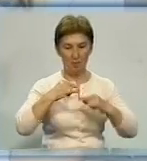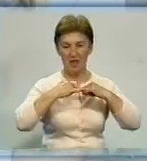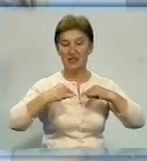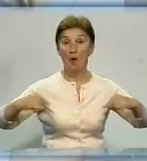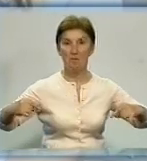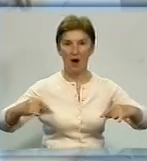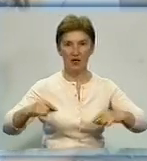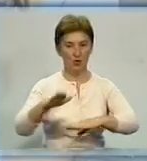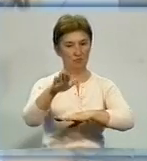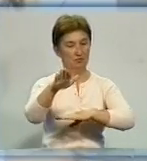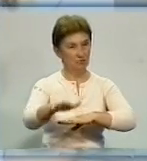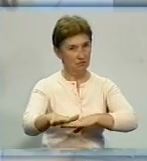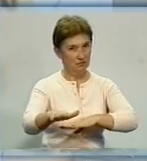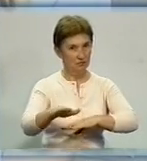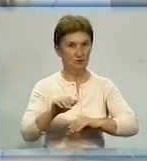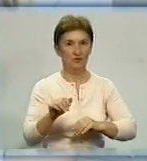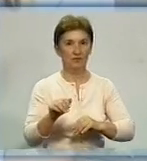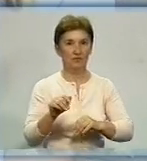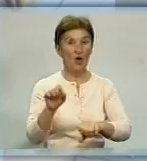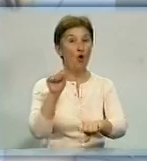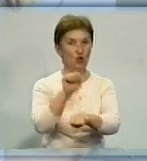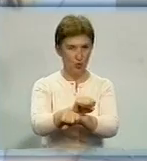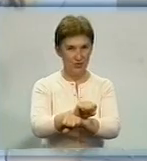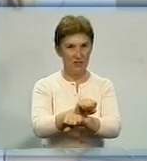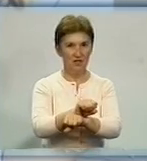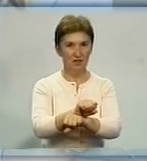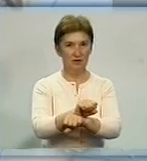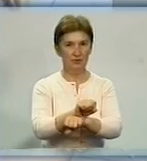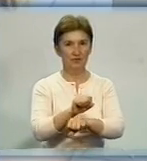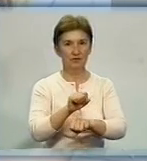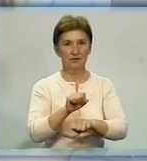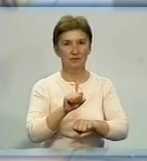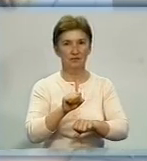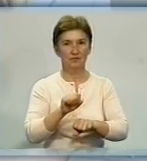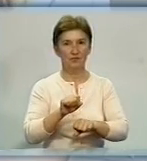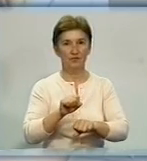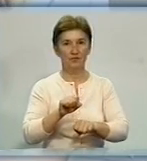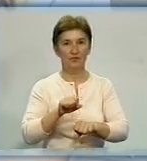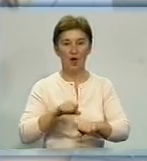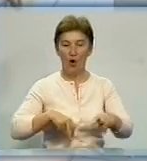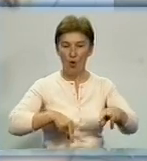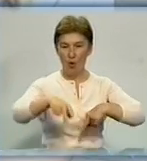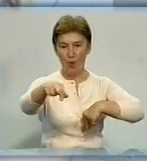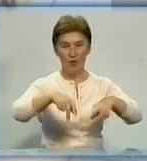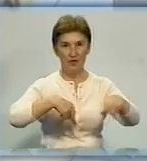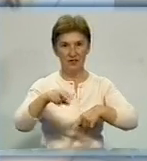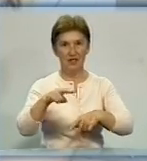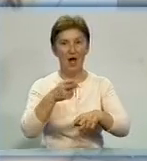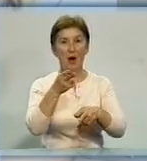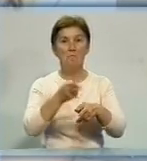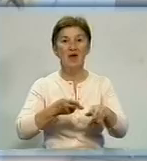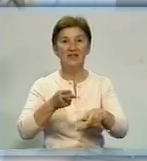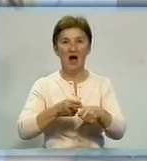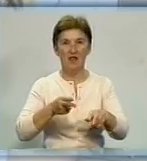Там, де всі віщі лежать, відключити, звісно. Ходили, осматривали металлоискателем,